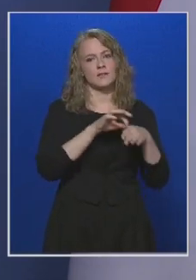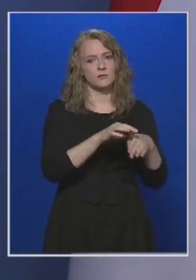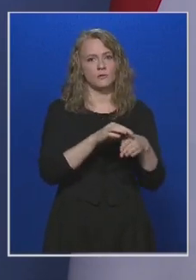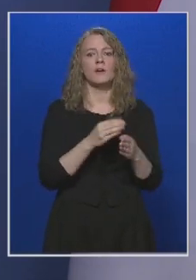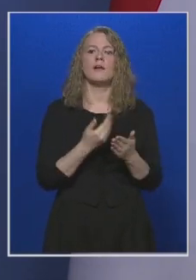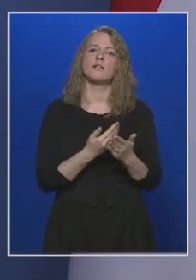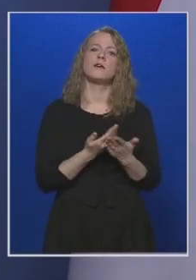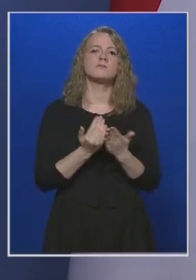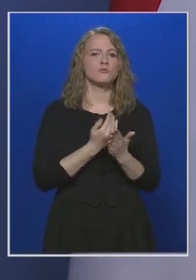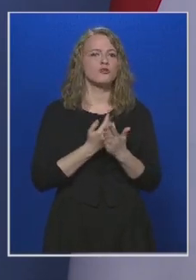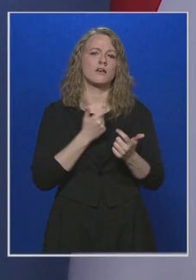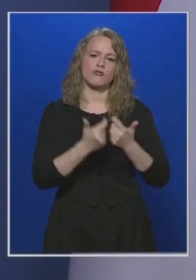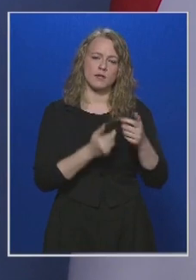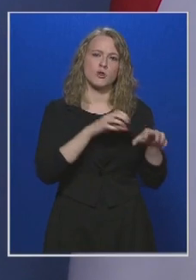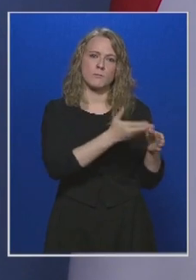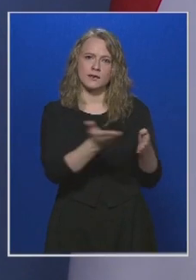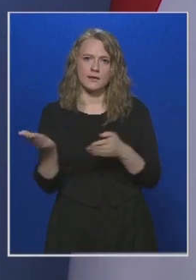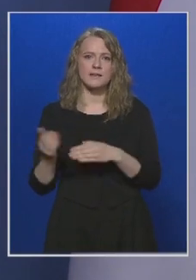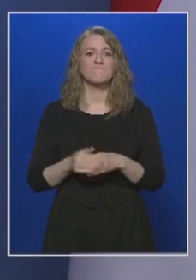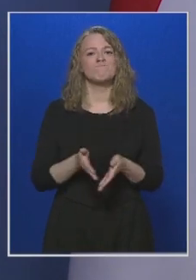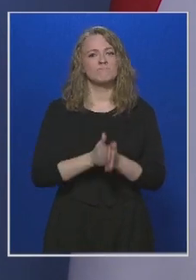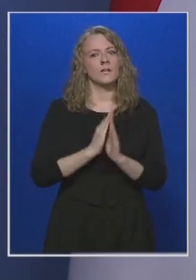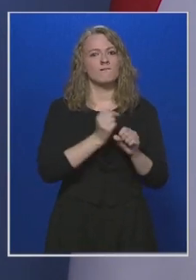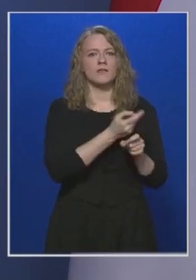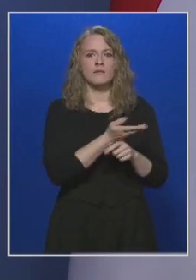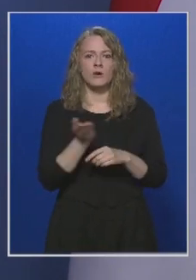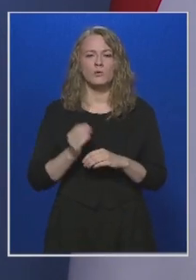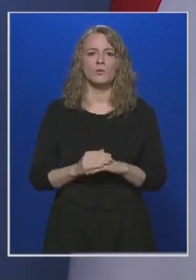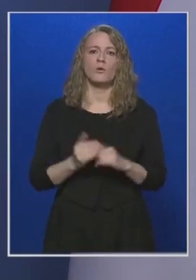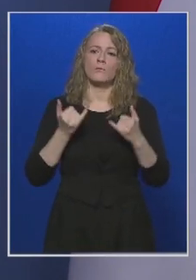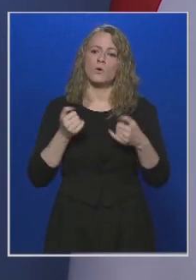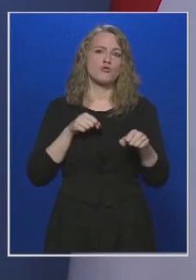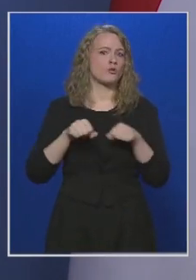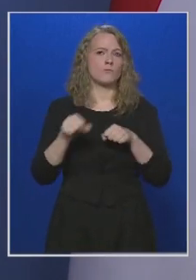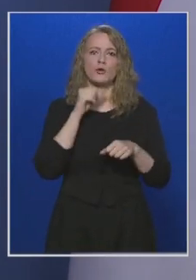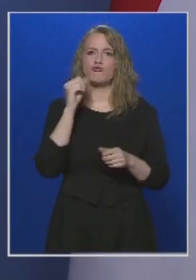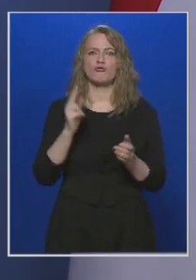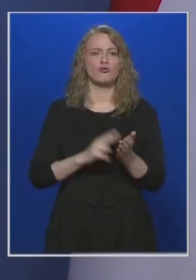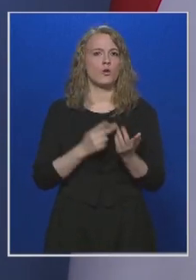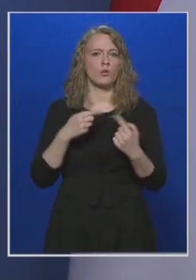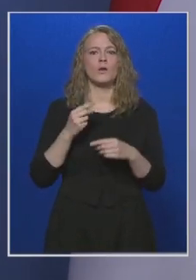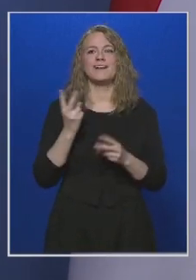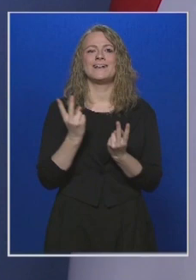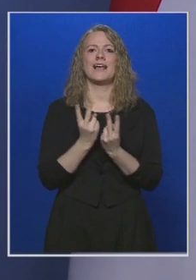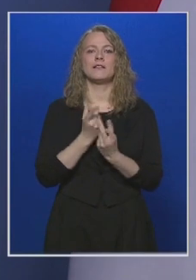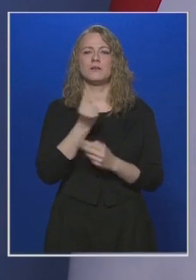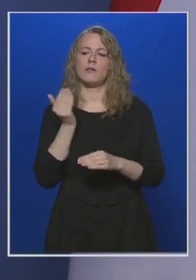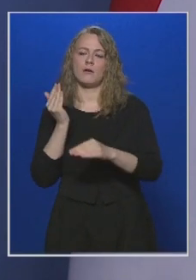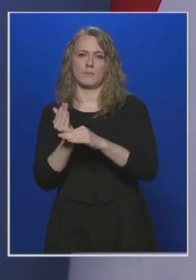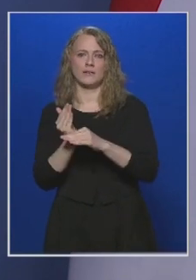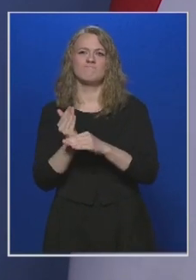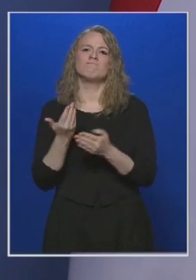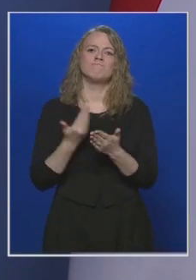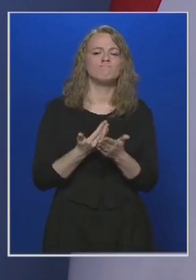szükséges lépéseket. Arra kérjük a fenntartókat, hogy miután a kormánynak most erre nincs jogköre a keddi napig, tegyék meg a szükséges